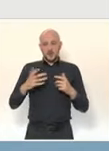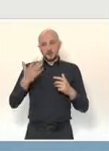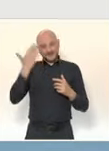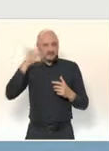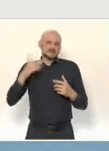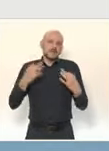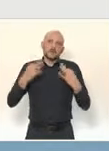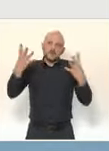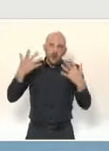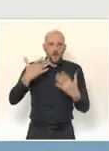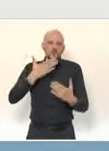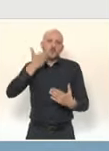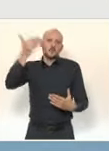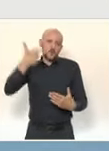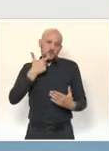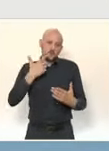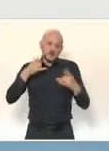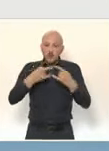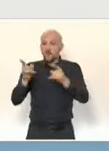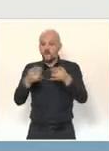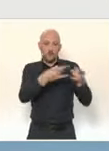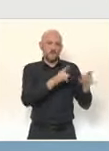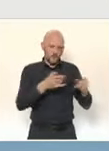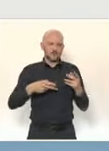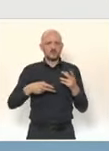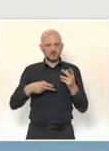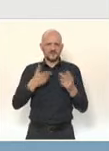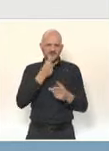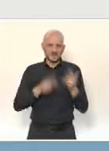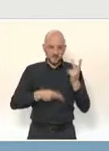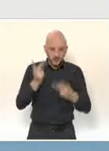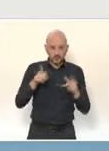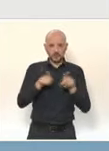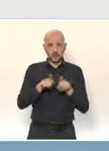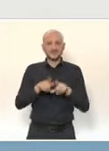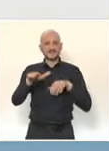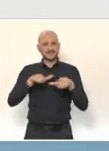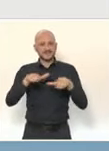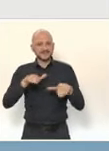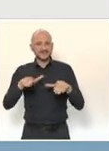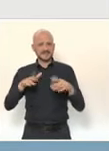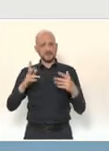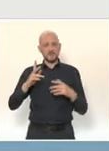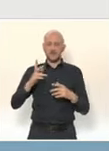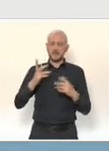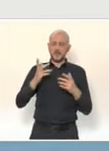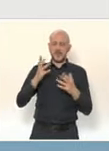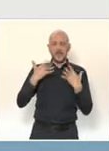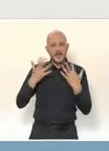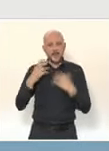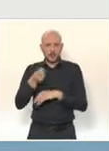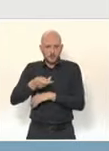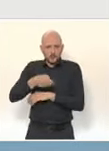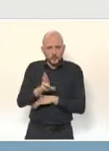Nous encourageons les collectivités pour les capteurs de CO2 et les purificateurs d'air. Cela fait d'ailleurs des mois que cela s'est amorcé,